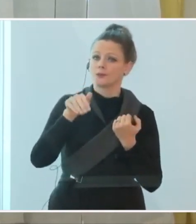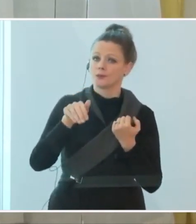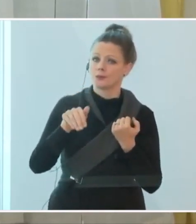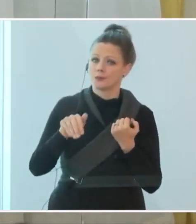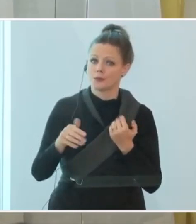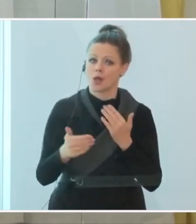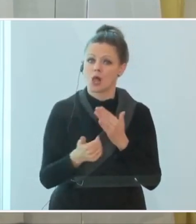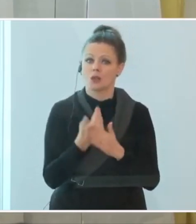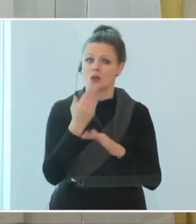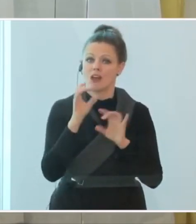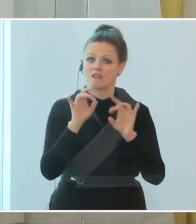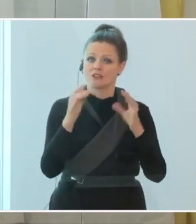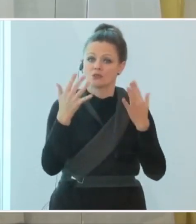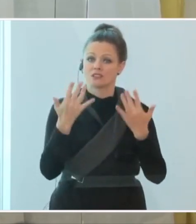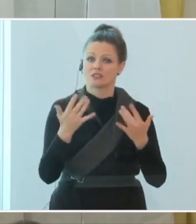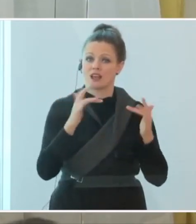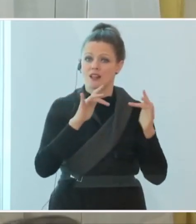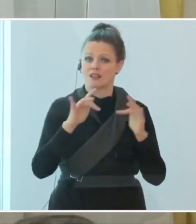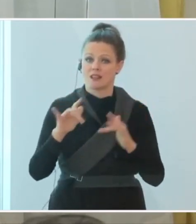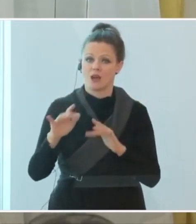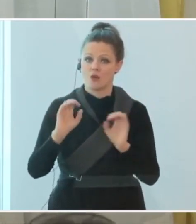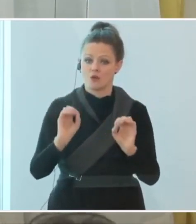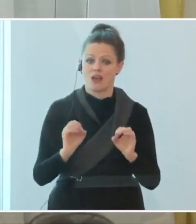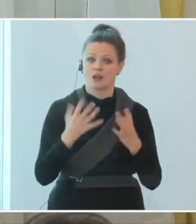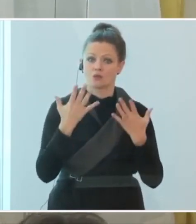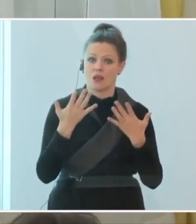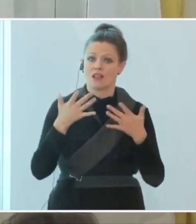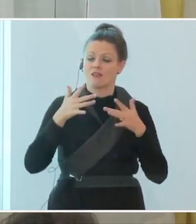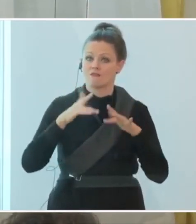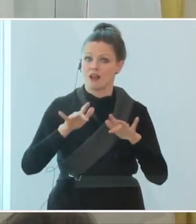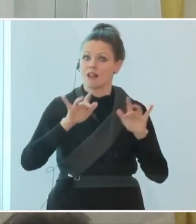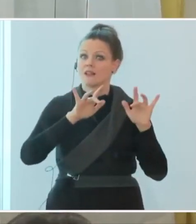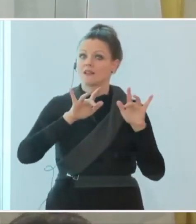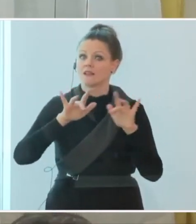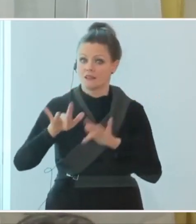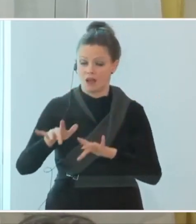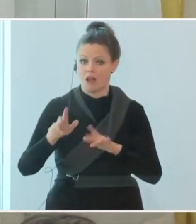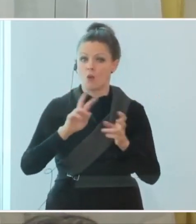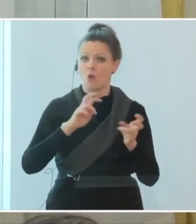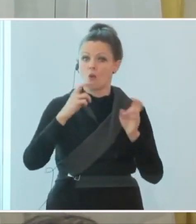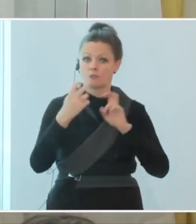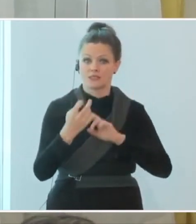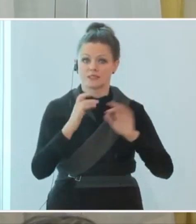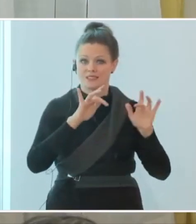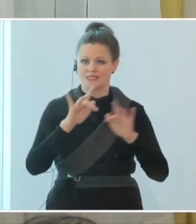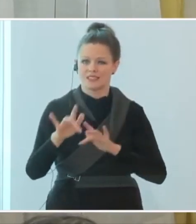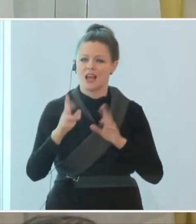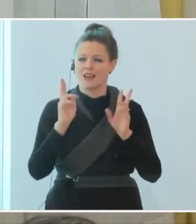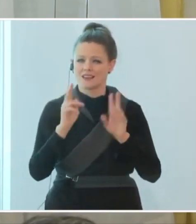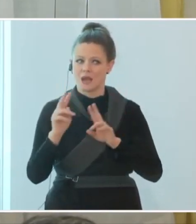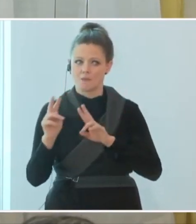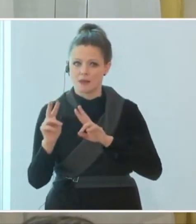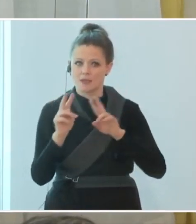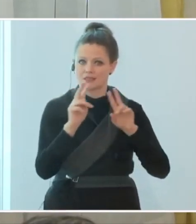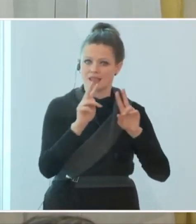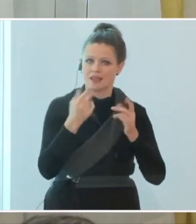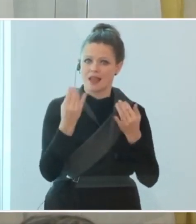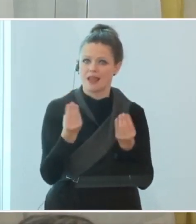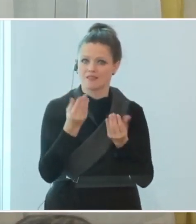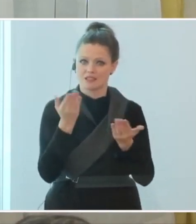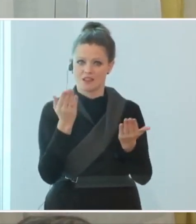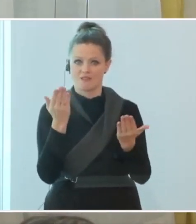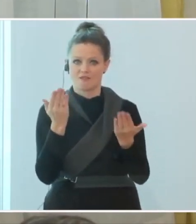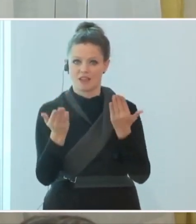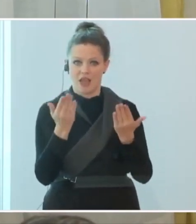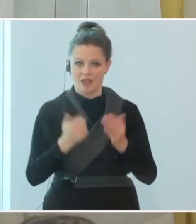Neuinfektionsfälle und der gesamten aktuellen Fälle zu verwirklichen. Sie sehen hier, um ein bisschen den Vergleich auch zu haben, zum